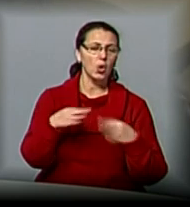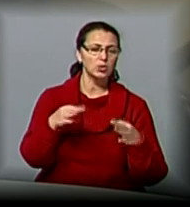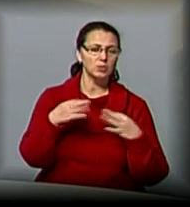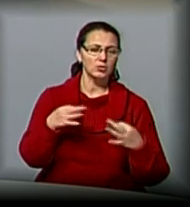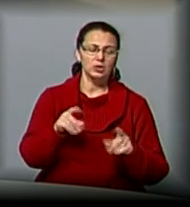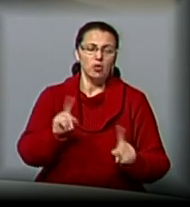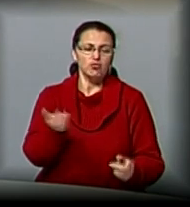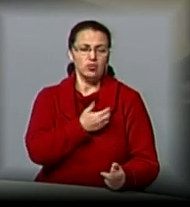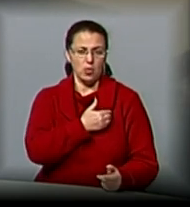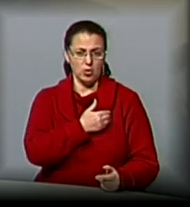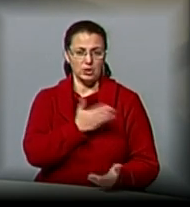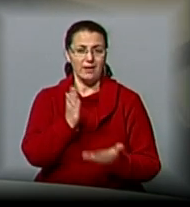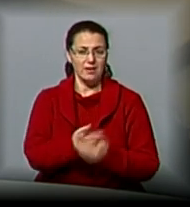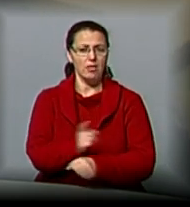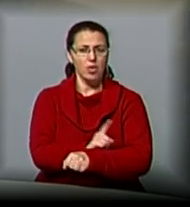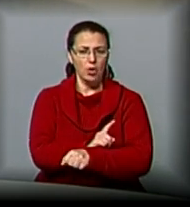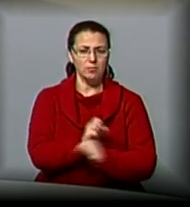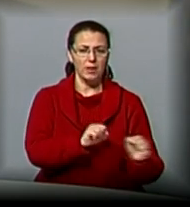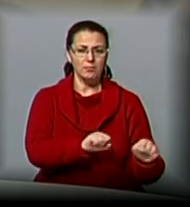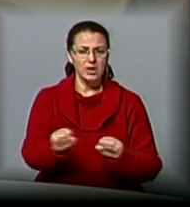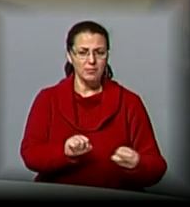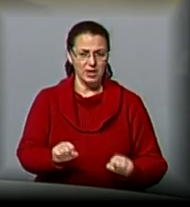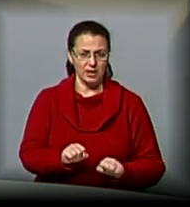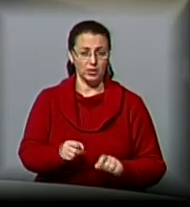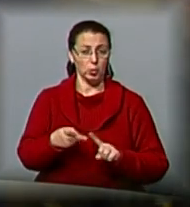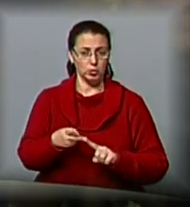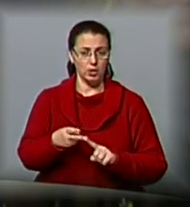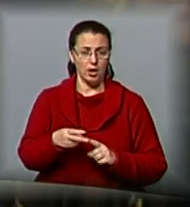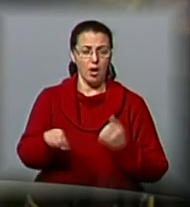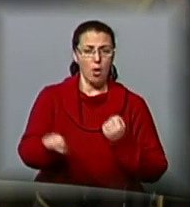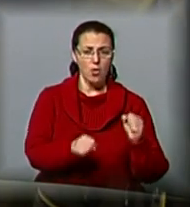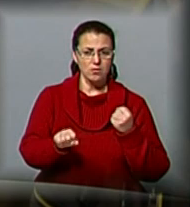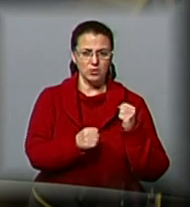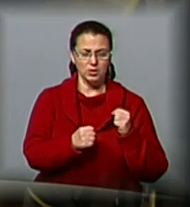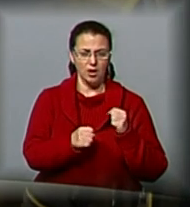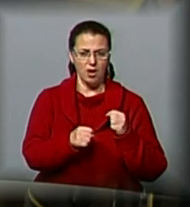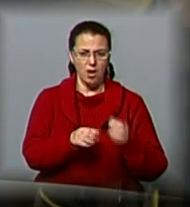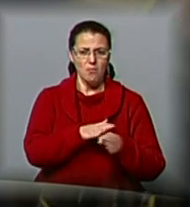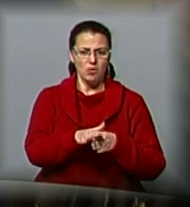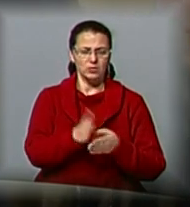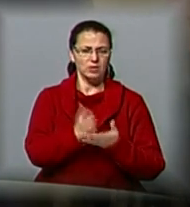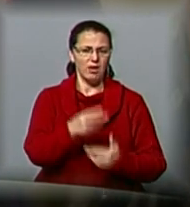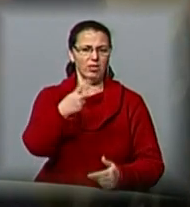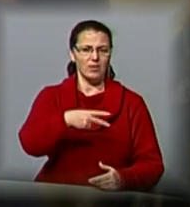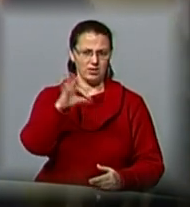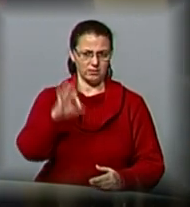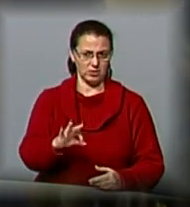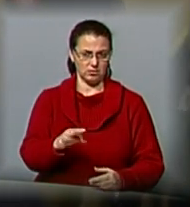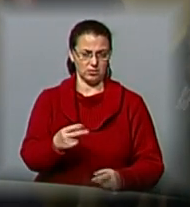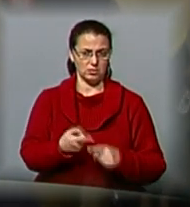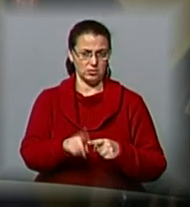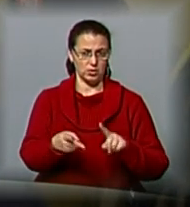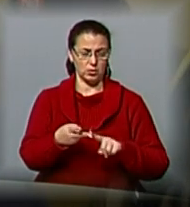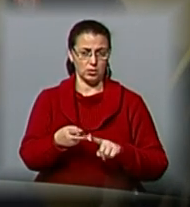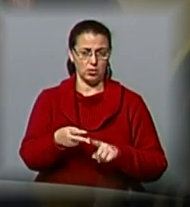завоно. Я ще кажу, мотив прибирання – це перше. Друге – двірниківний комплект 20%. Це друге. Ви виправляєте